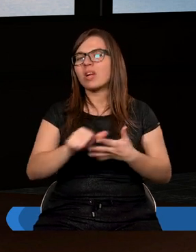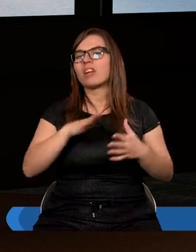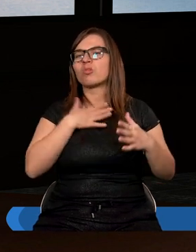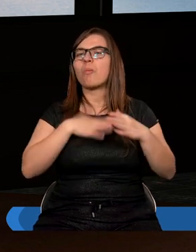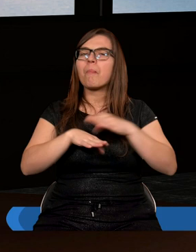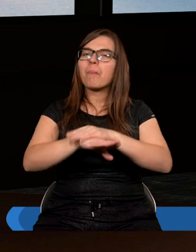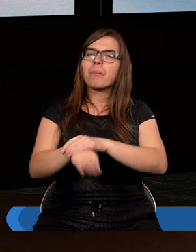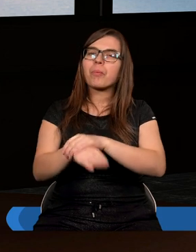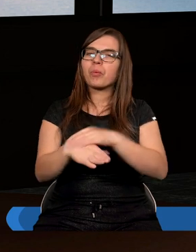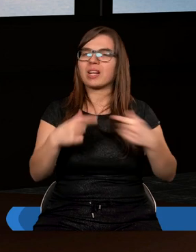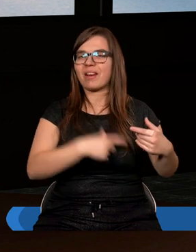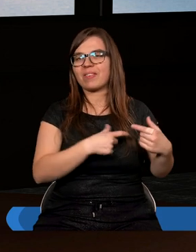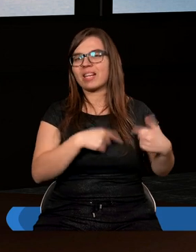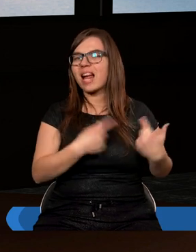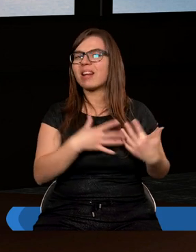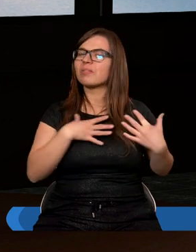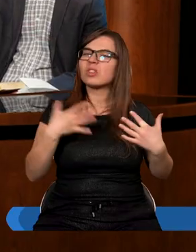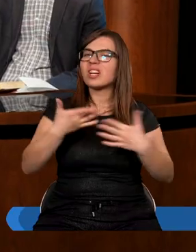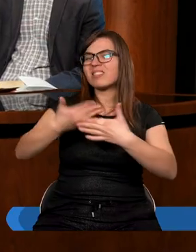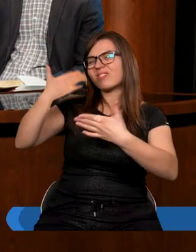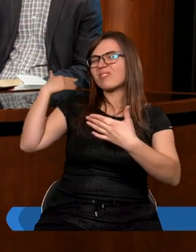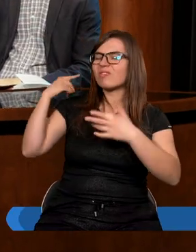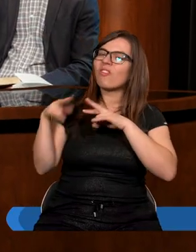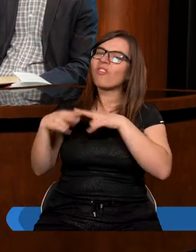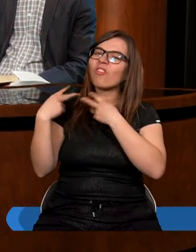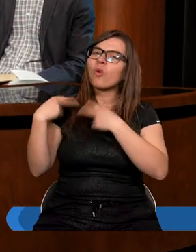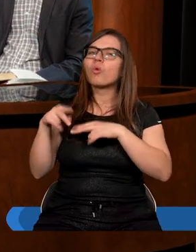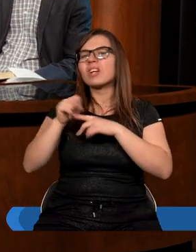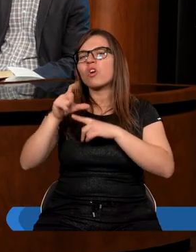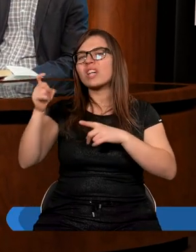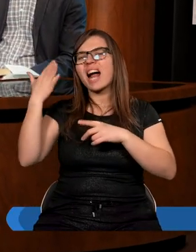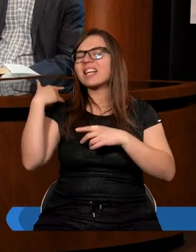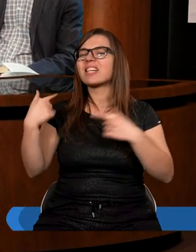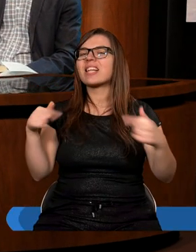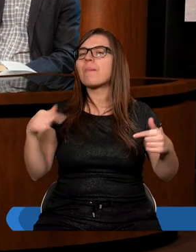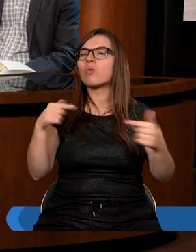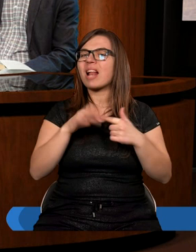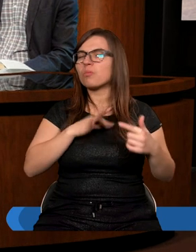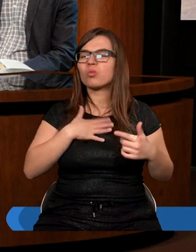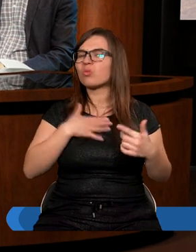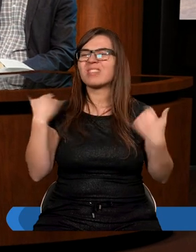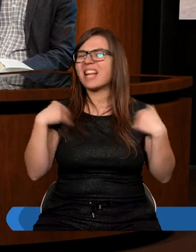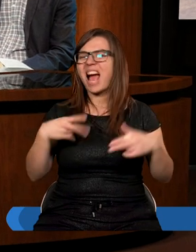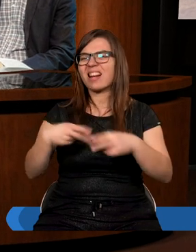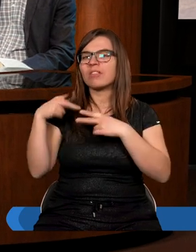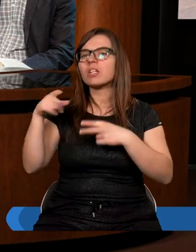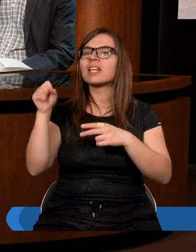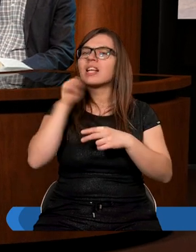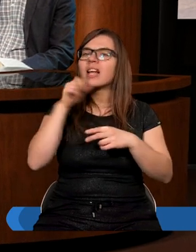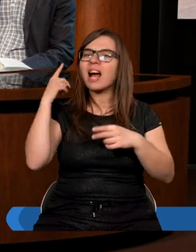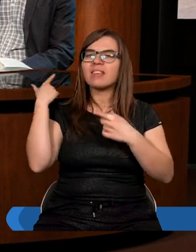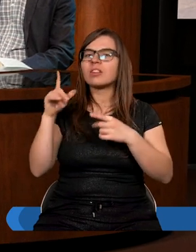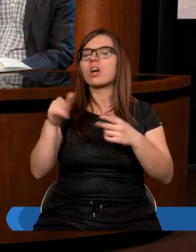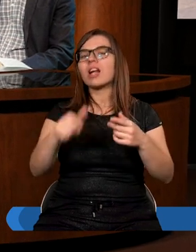i za nic bym nie chciała wrócić do tych czasów, kiedy On nie był centrum mojego życia. Dlatego bardzo ten tekst mi się tak